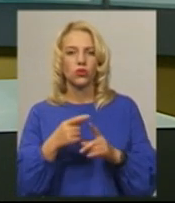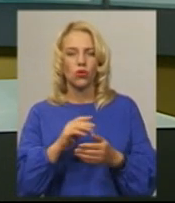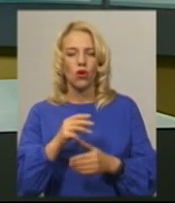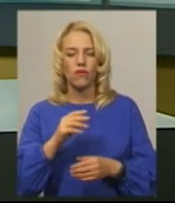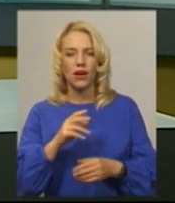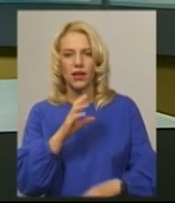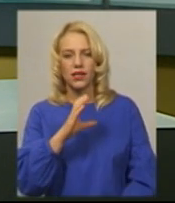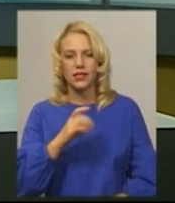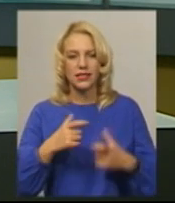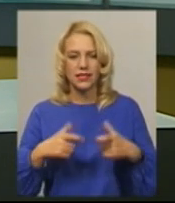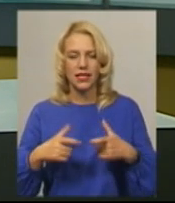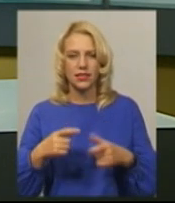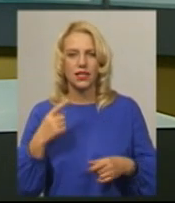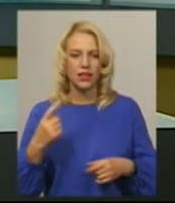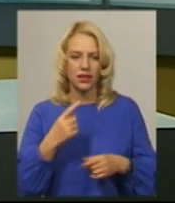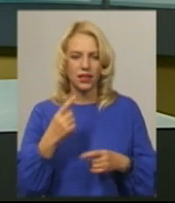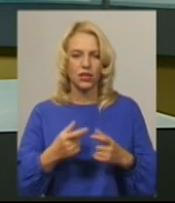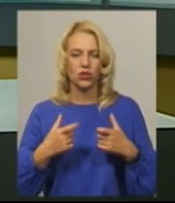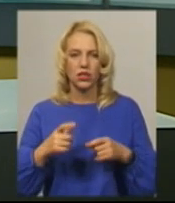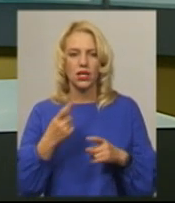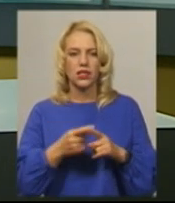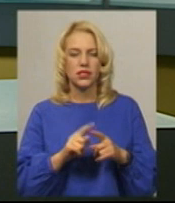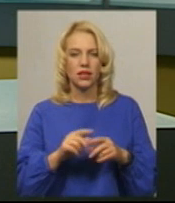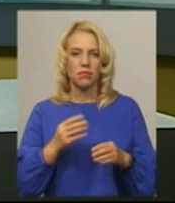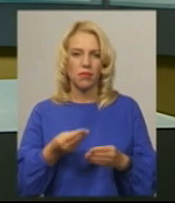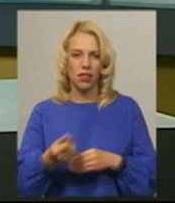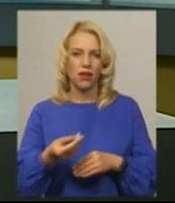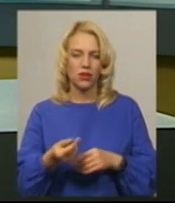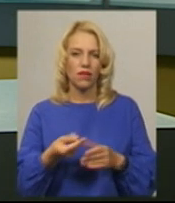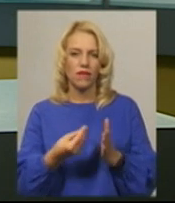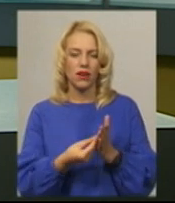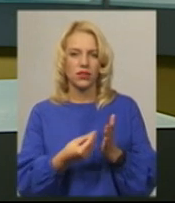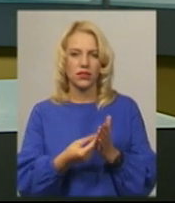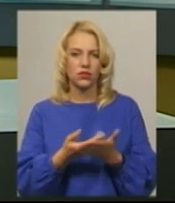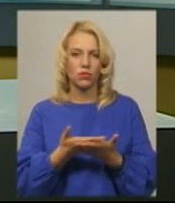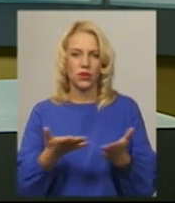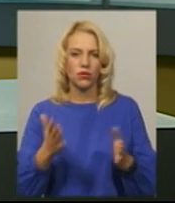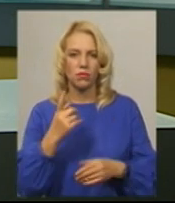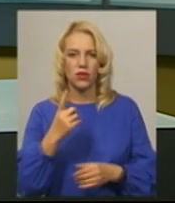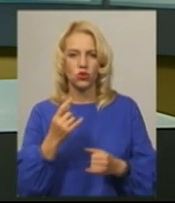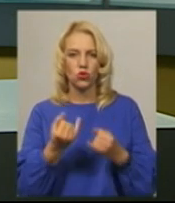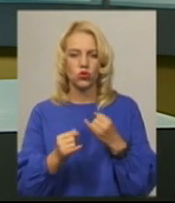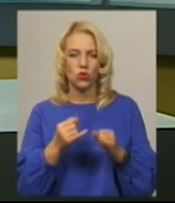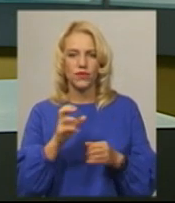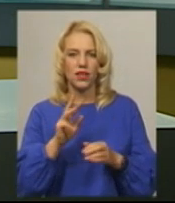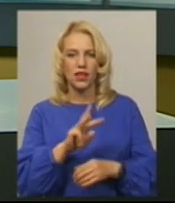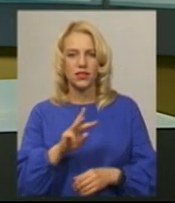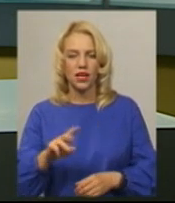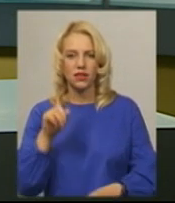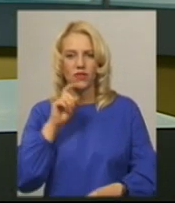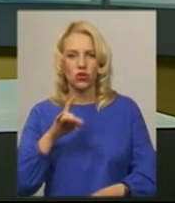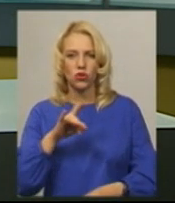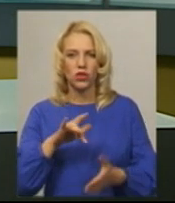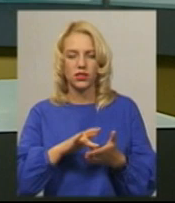єдиного вступного іспиту з іноземних мов платна, каже Ірина Ковальчук. Її вартість оприлюднять 1 жовтня на сайті Вінницького регіонального